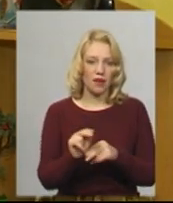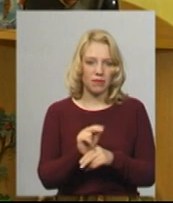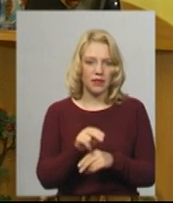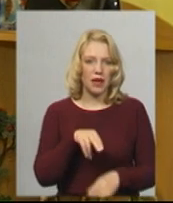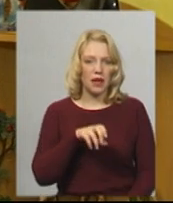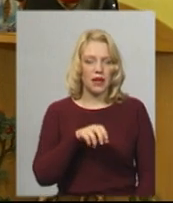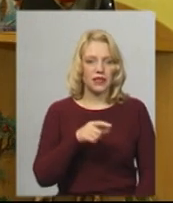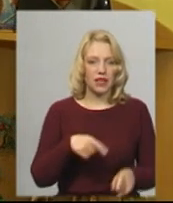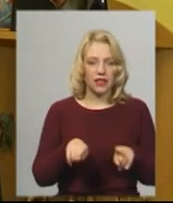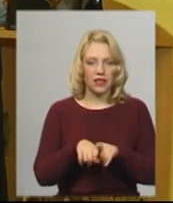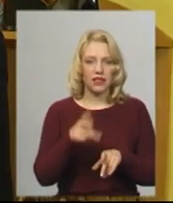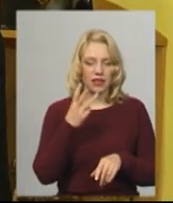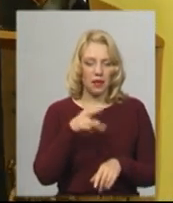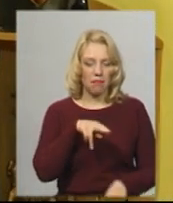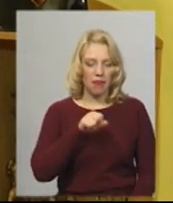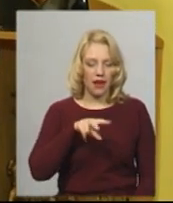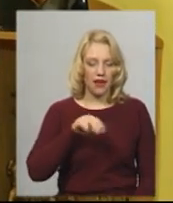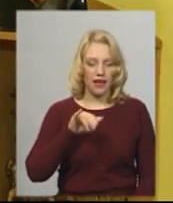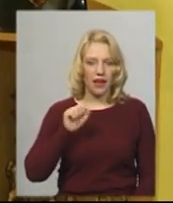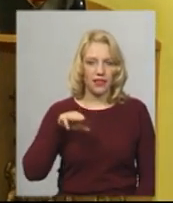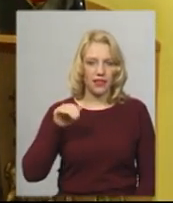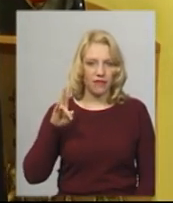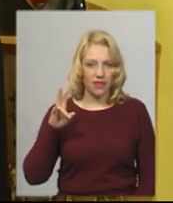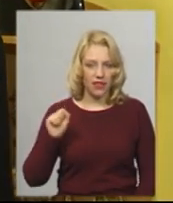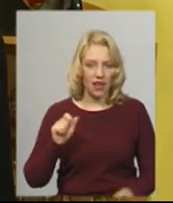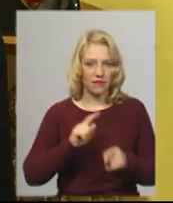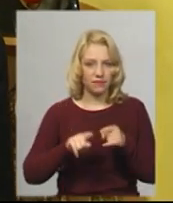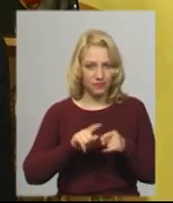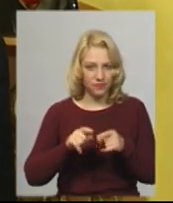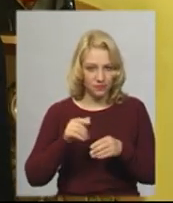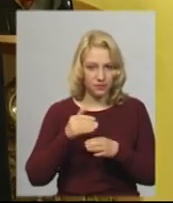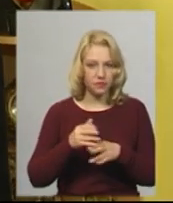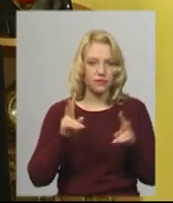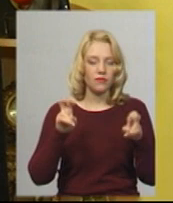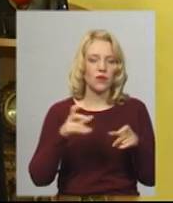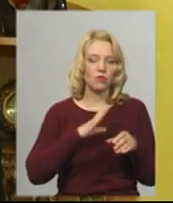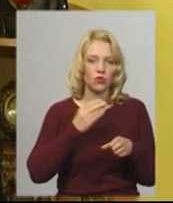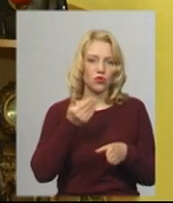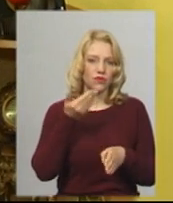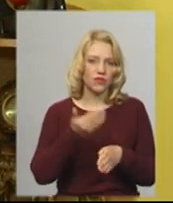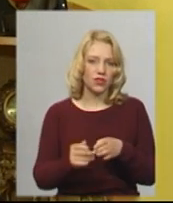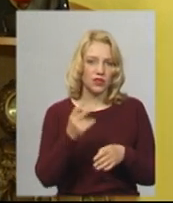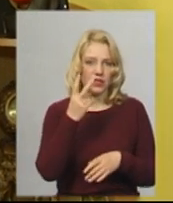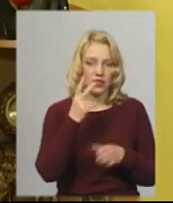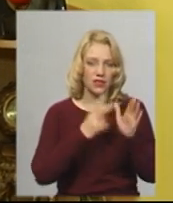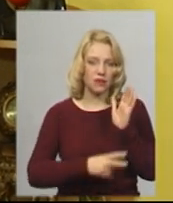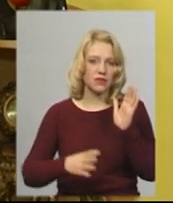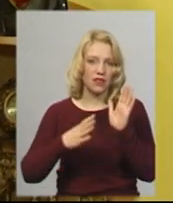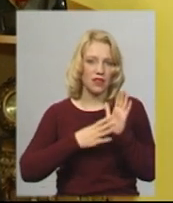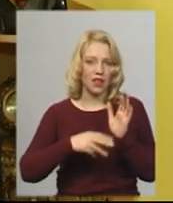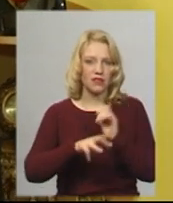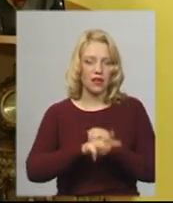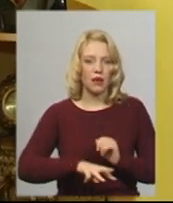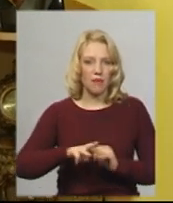Таких три пакети нам було виділені кошти в сумі 79 мільйонів